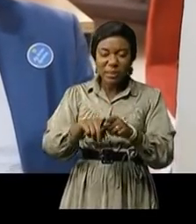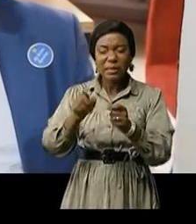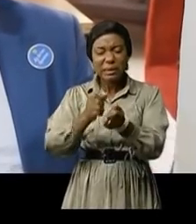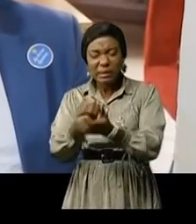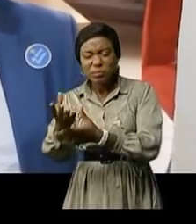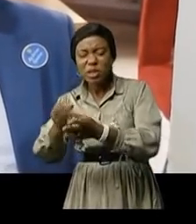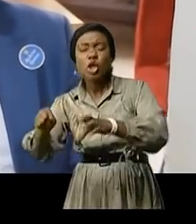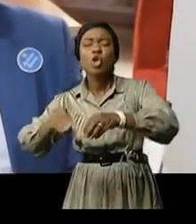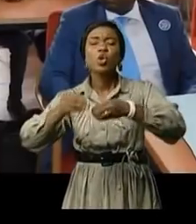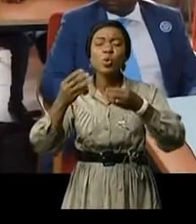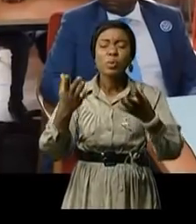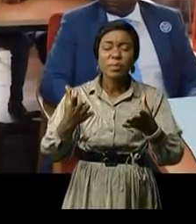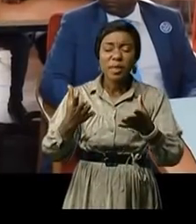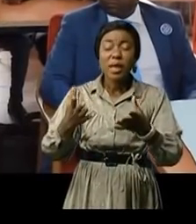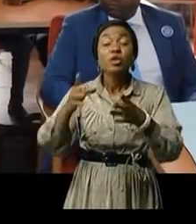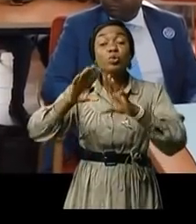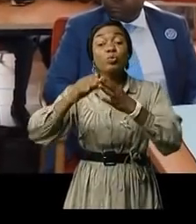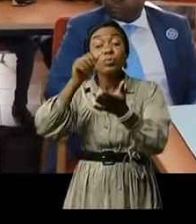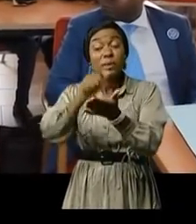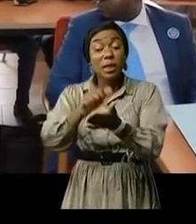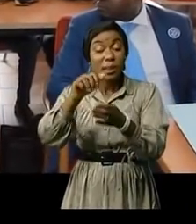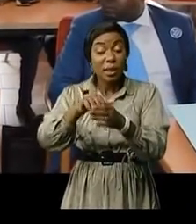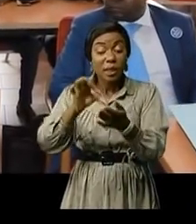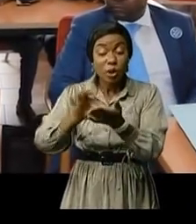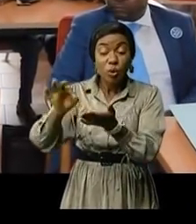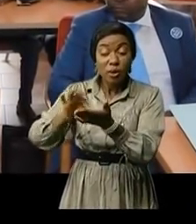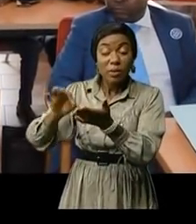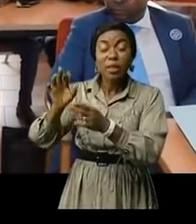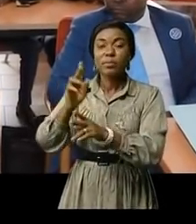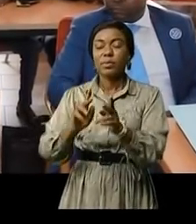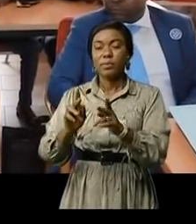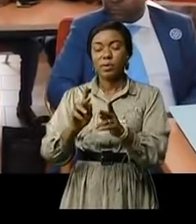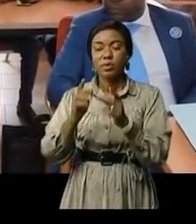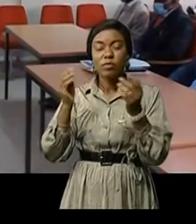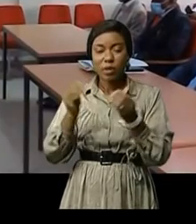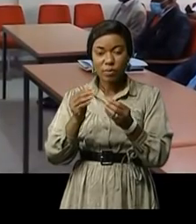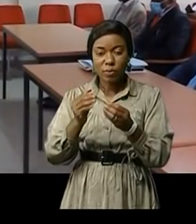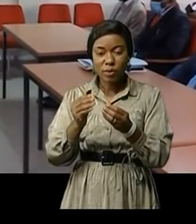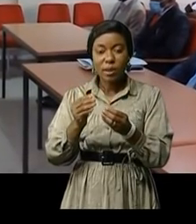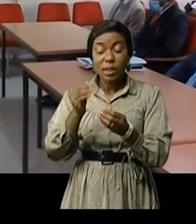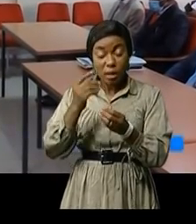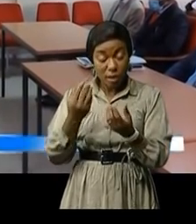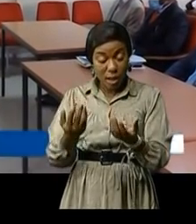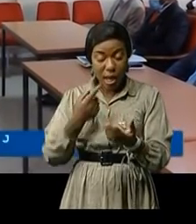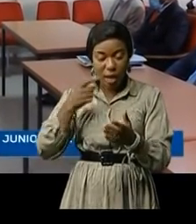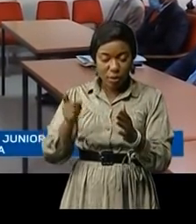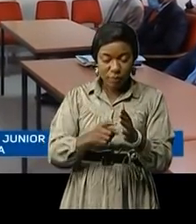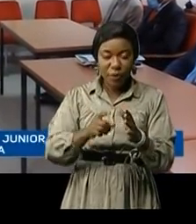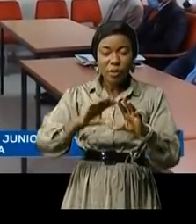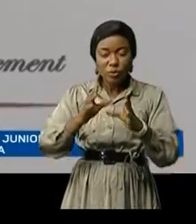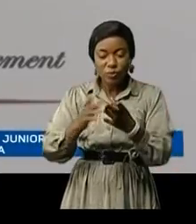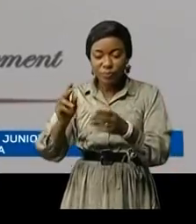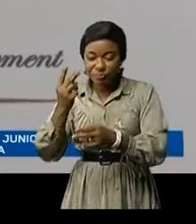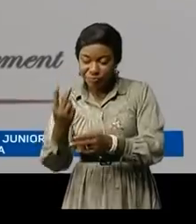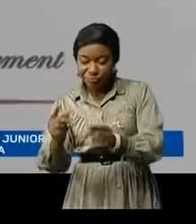recettes et des dépenses inscrites dans les comptabilités publiques C'est du moins la tâche dont s'est départi